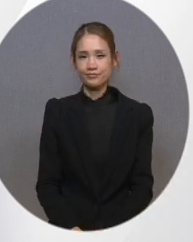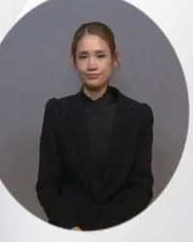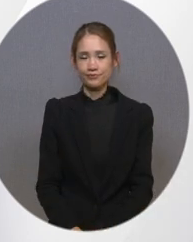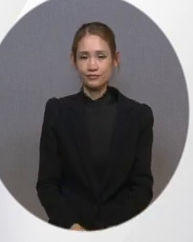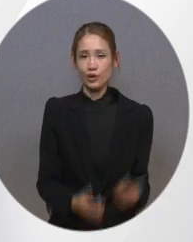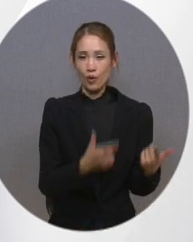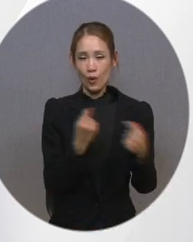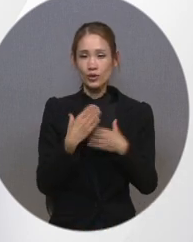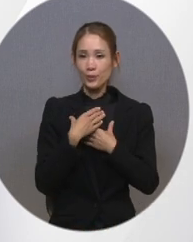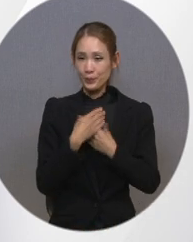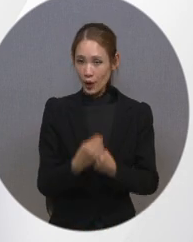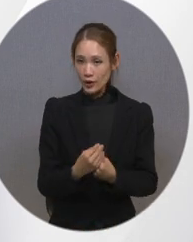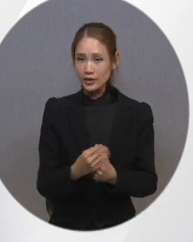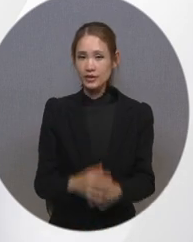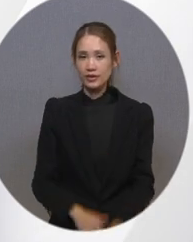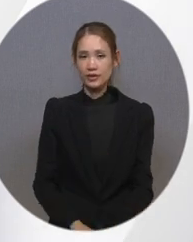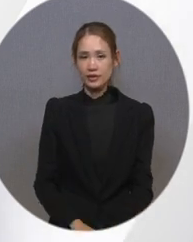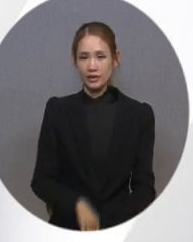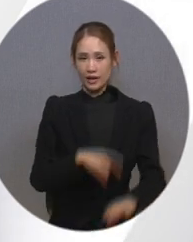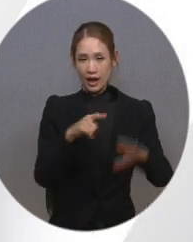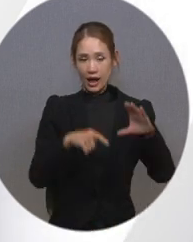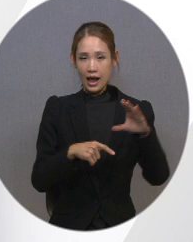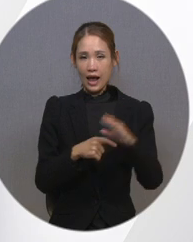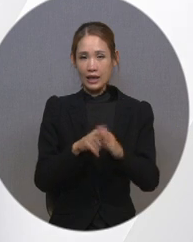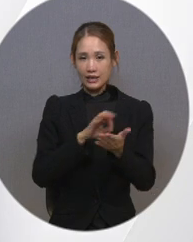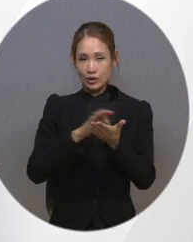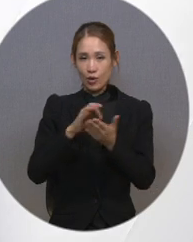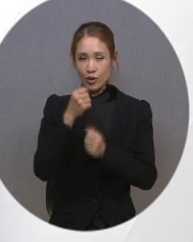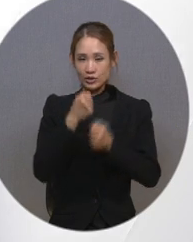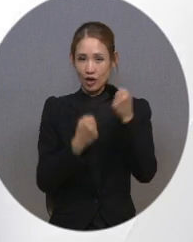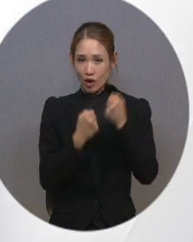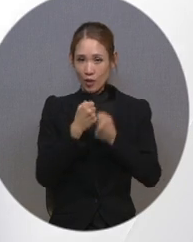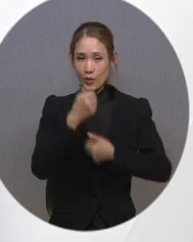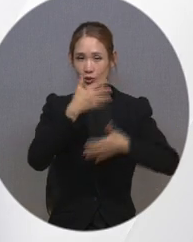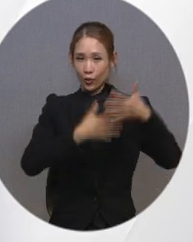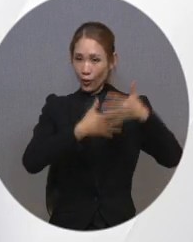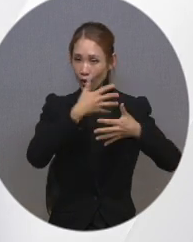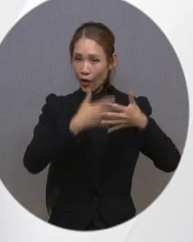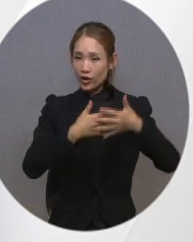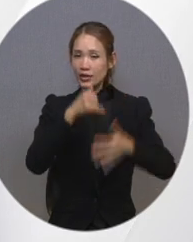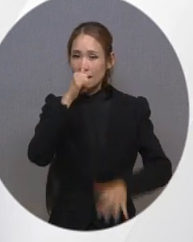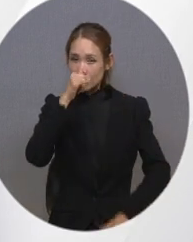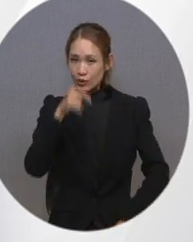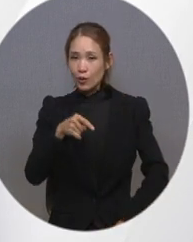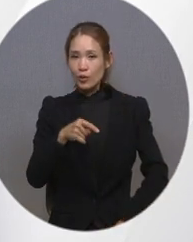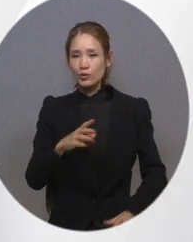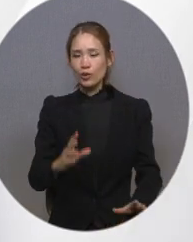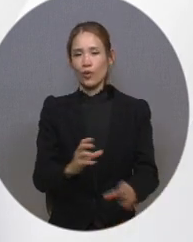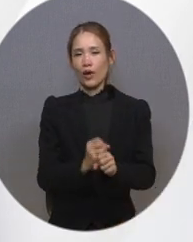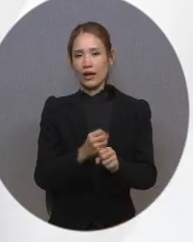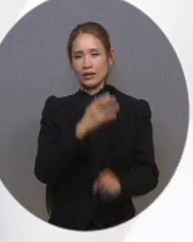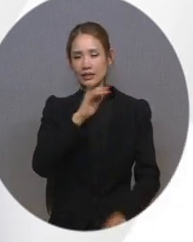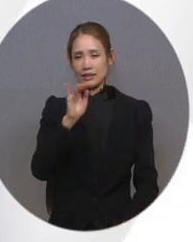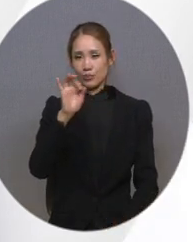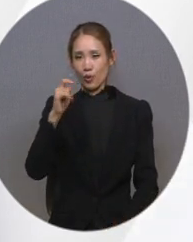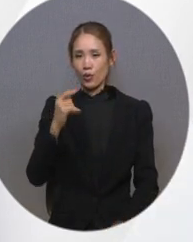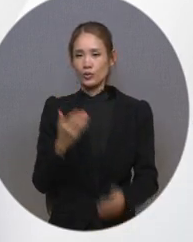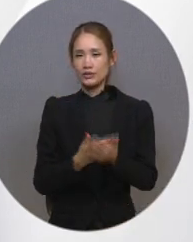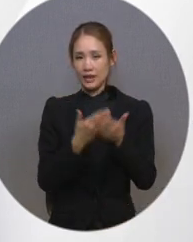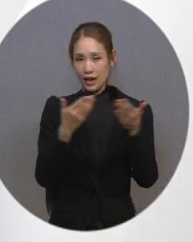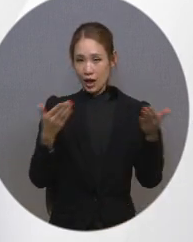공통 편의 기능은 내장 이용 설명 동영상, 통합 리모컨 제공, 리모컨 배터리 교체 시기 안내,